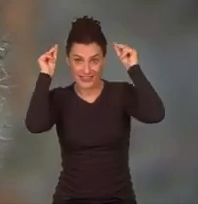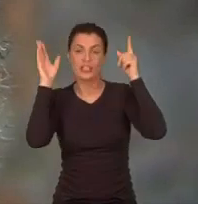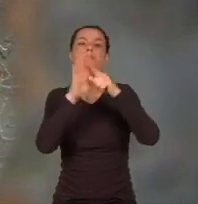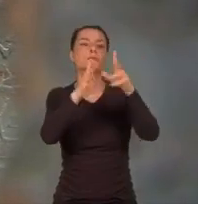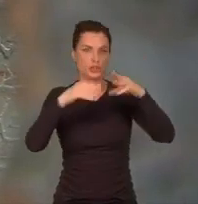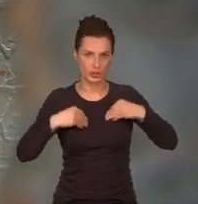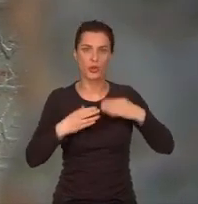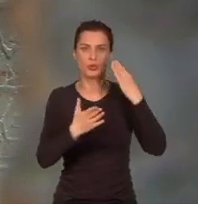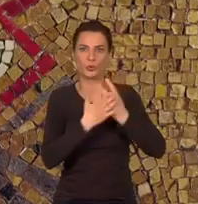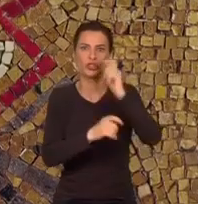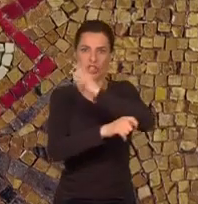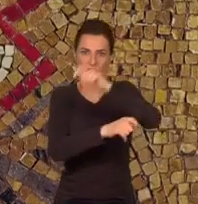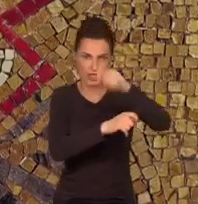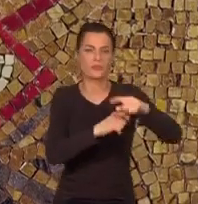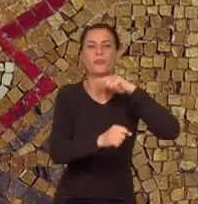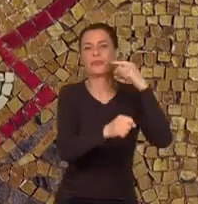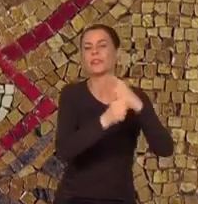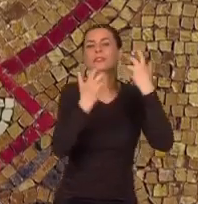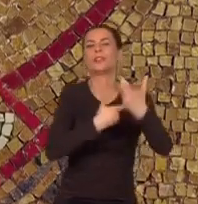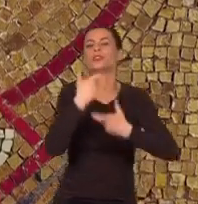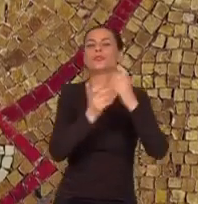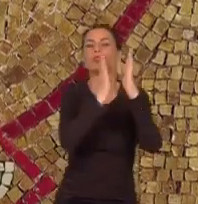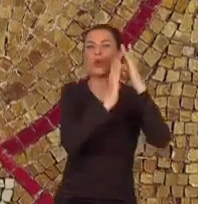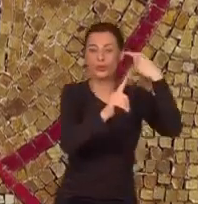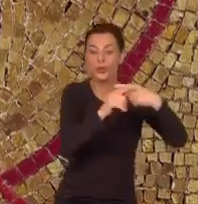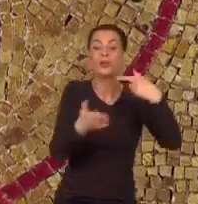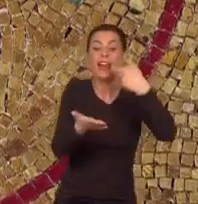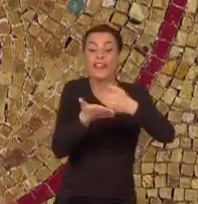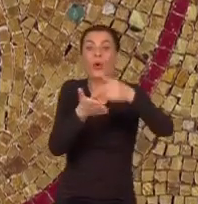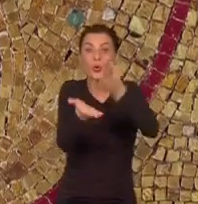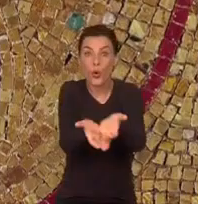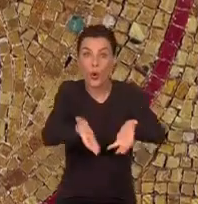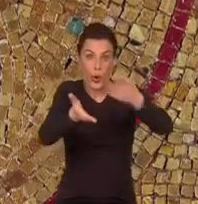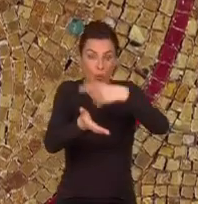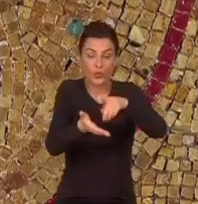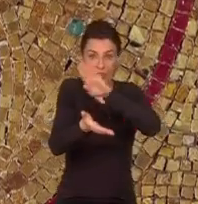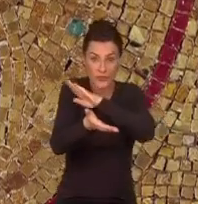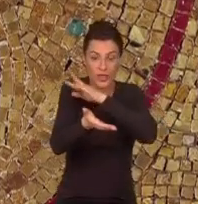chrześcijaństwo, postanowił budować kościoły i uczynił to miejsce podstawą przyszłej budowy.